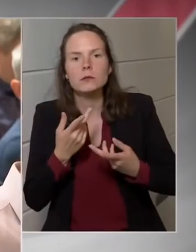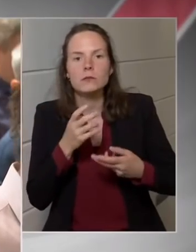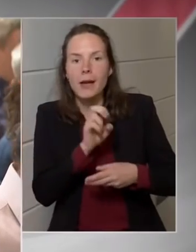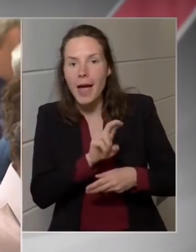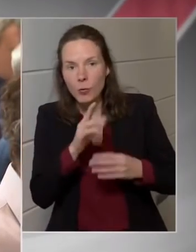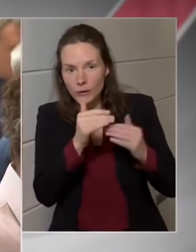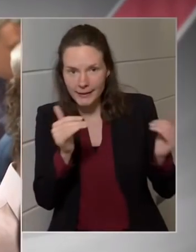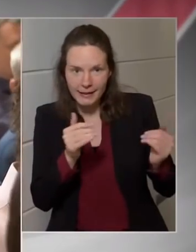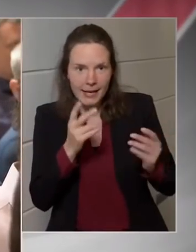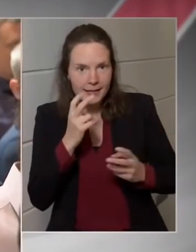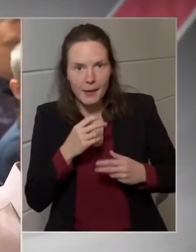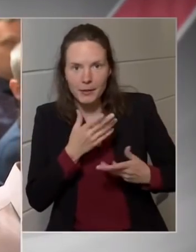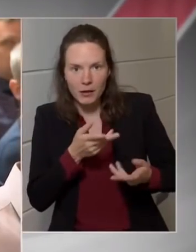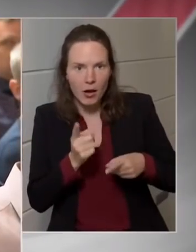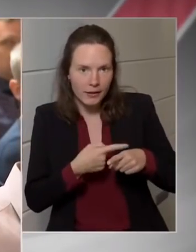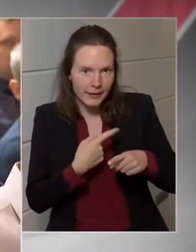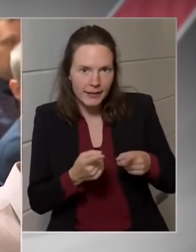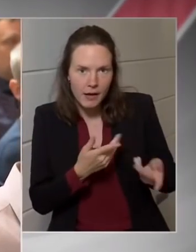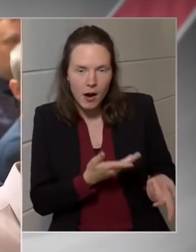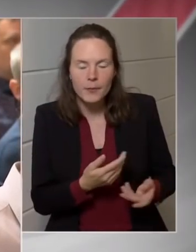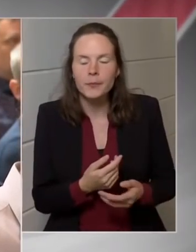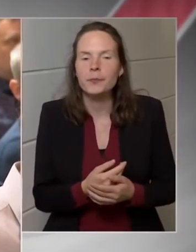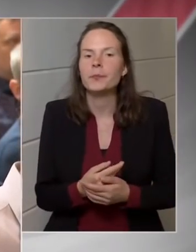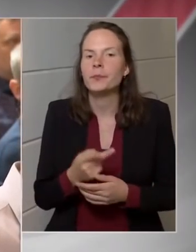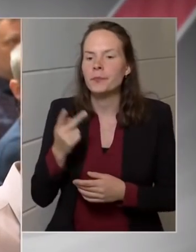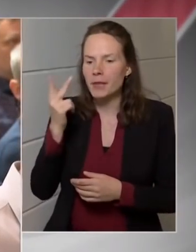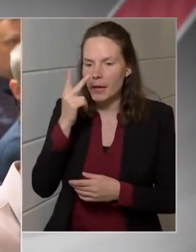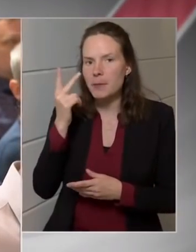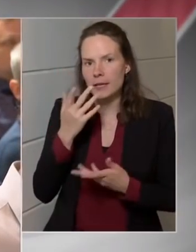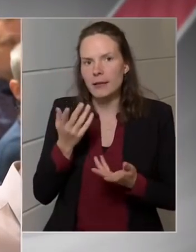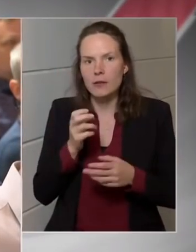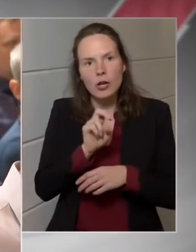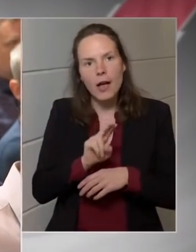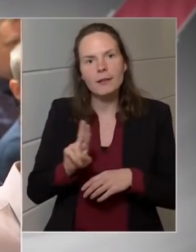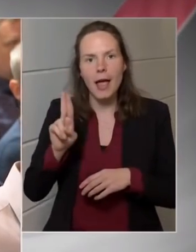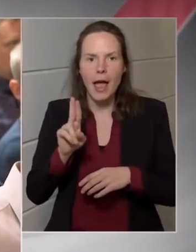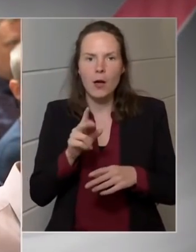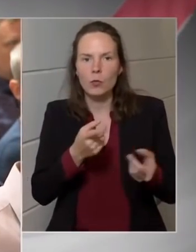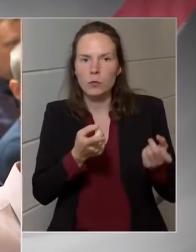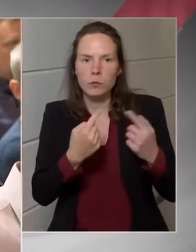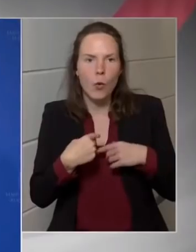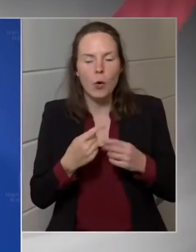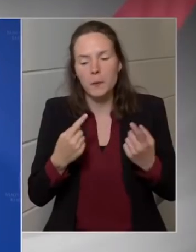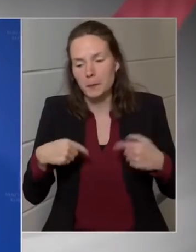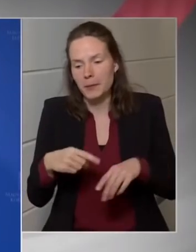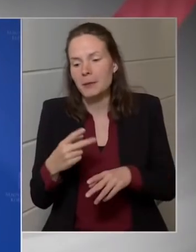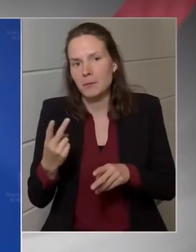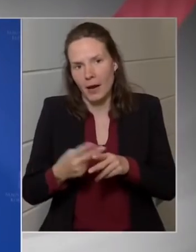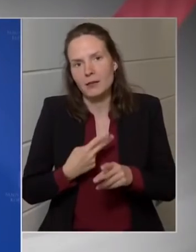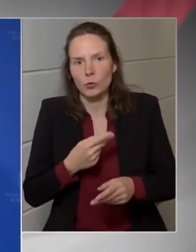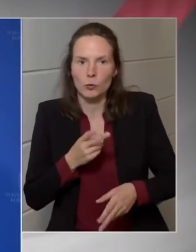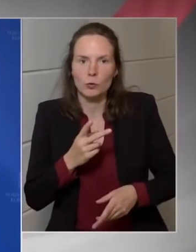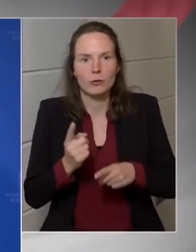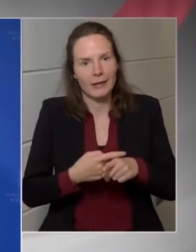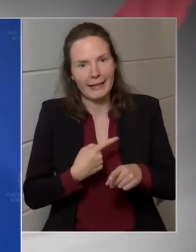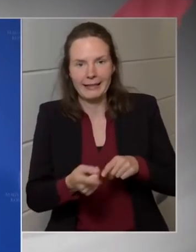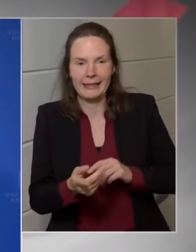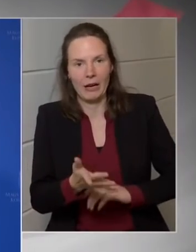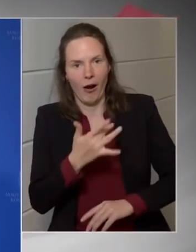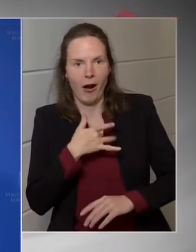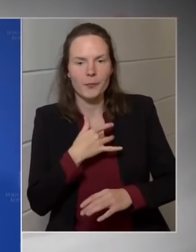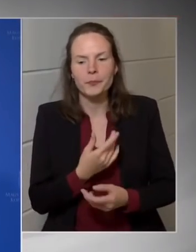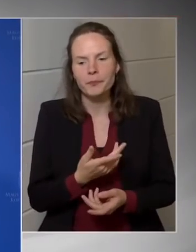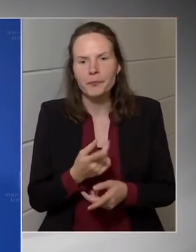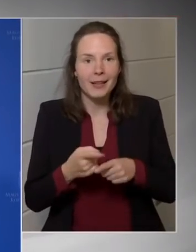kritizálta? A hazai baloldal már több kritikát megfogalmazott. Számítanak-e arra, hogy unió szinten is megjelnek ilyen